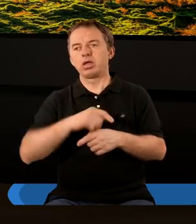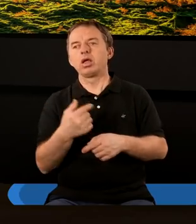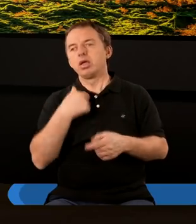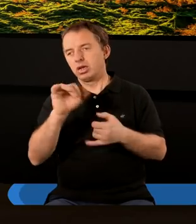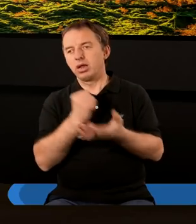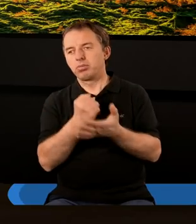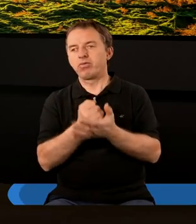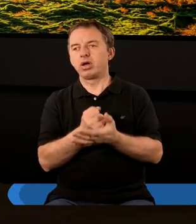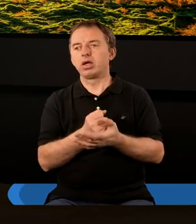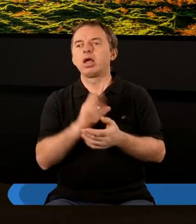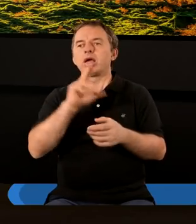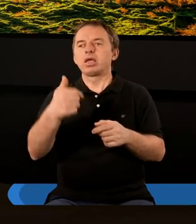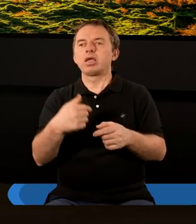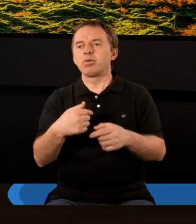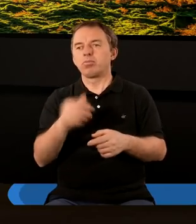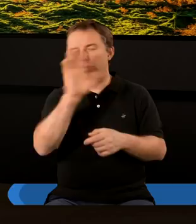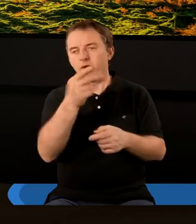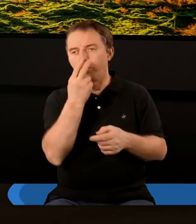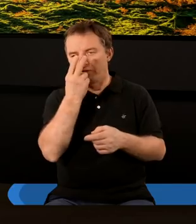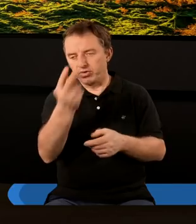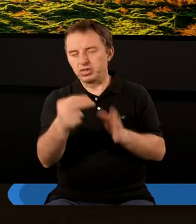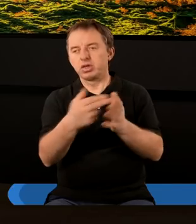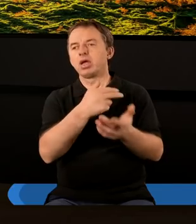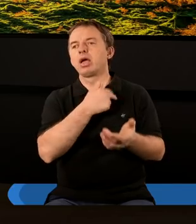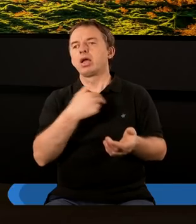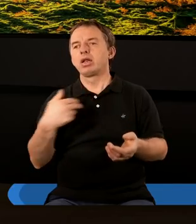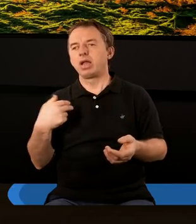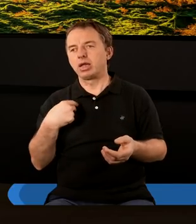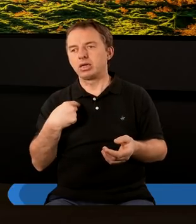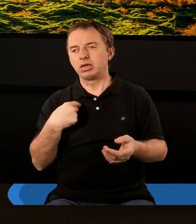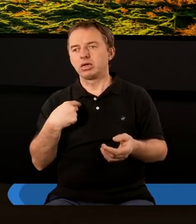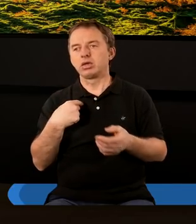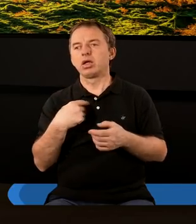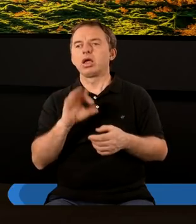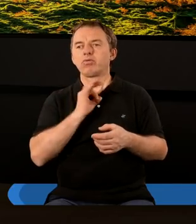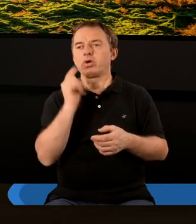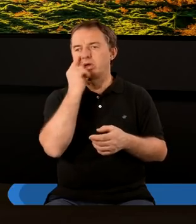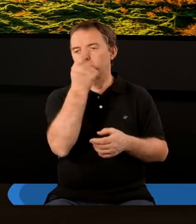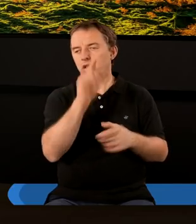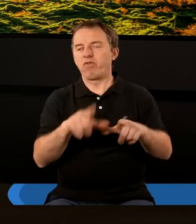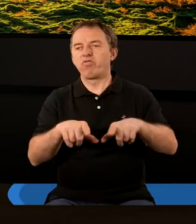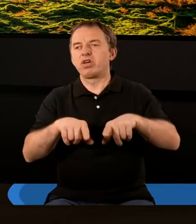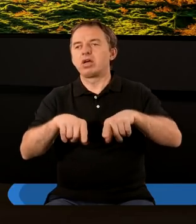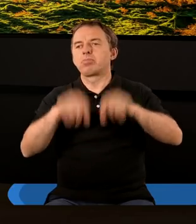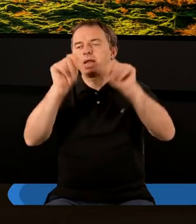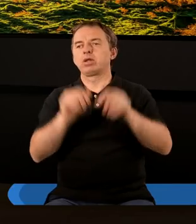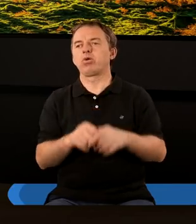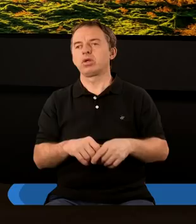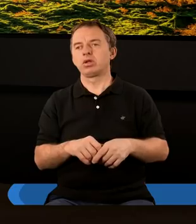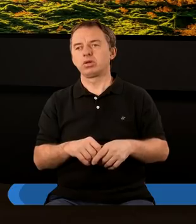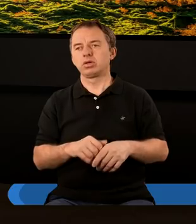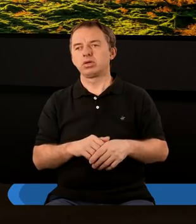to jest inna sprawa, ale kim Bóg widzi nas w swoich oczach, jako wybrańcy, jako Jego wybrańcy, prawda.